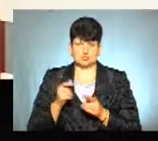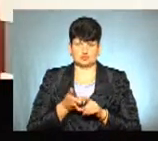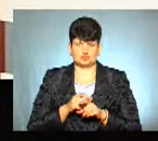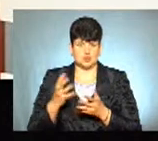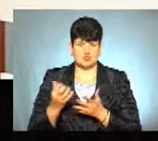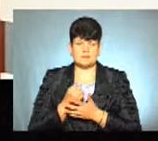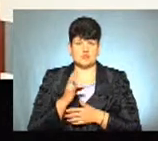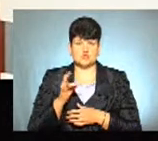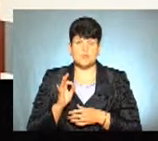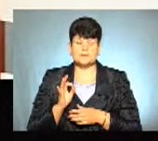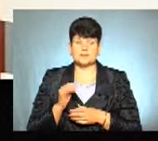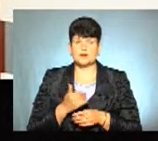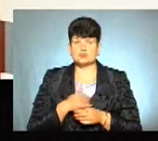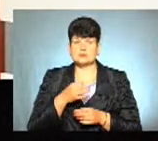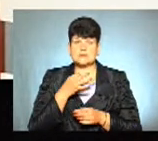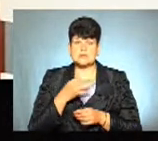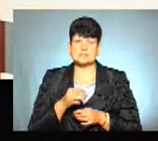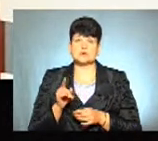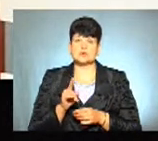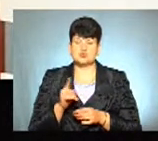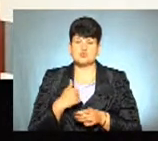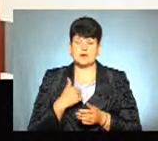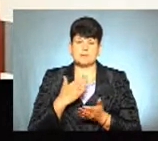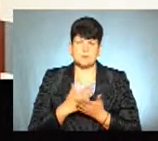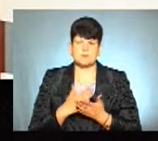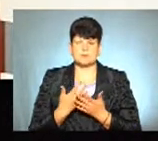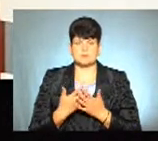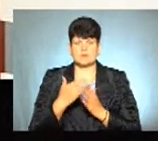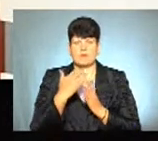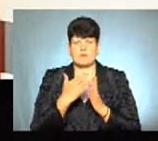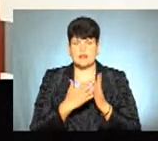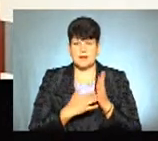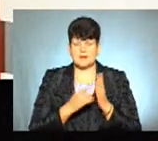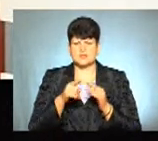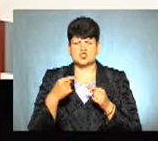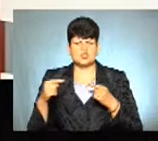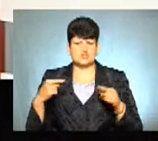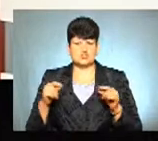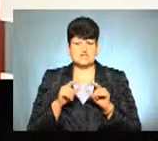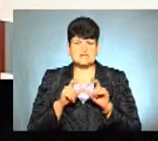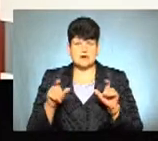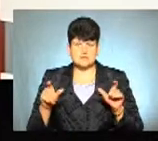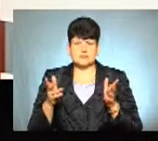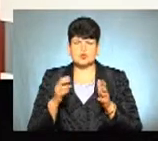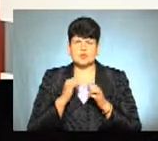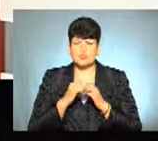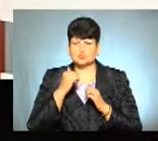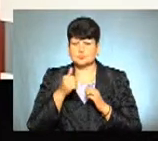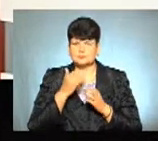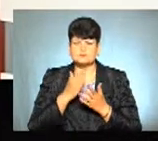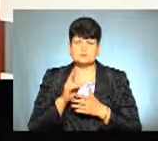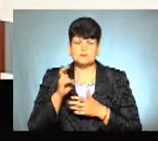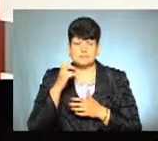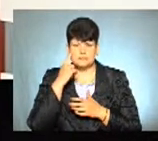Хочу сказати, що ми маємо десь перелік тих чи інших навчальних закладів, які щорічно мають 200